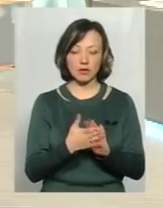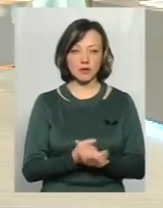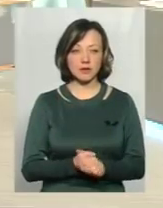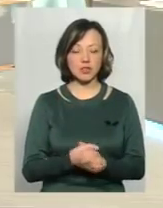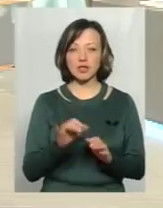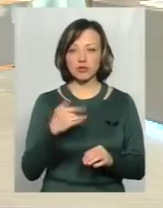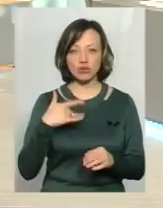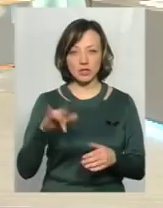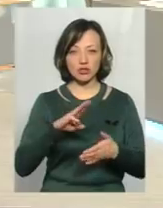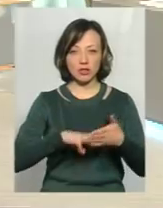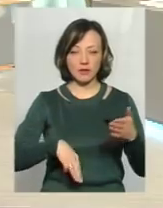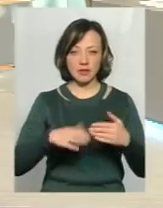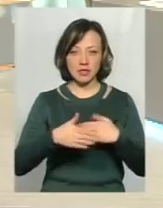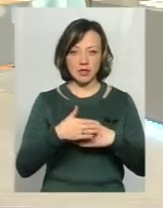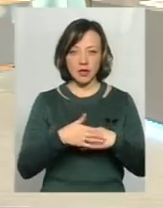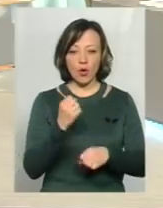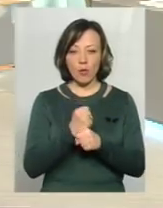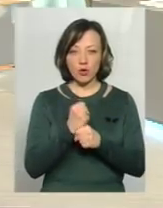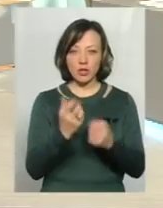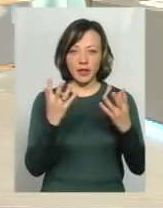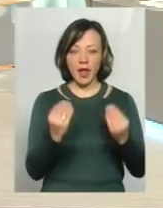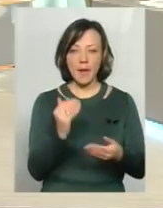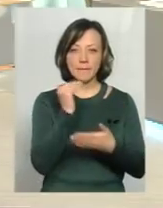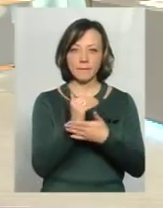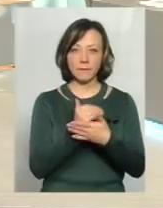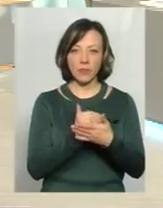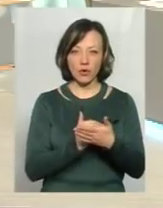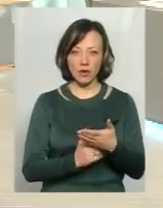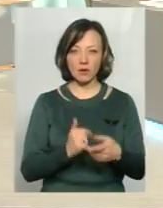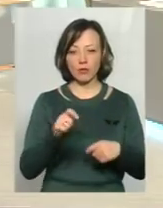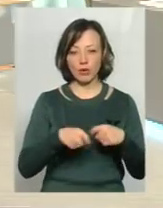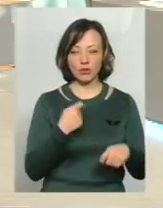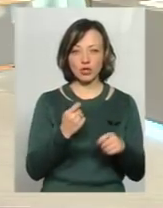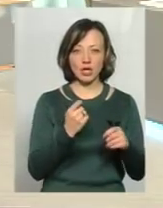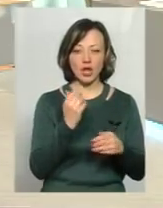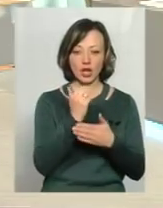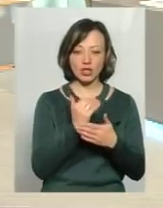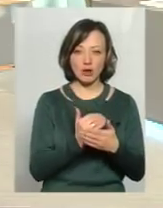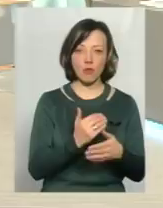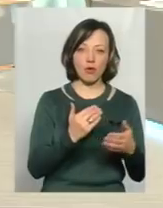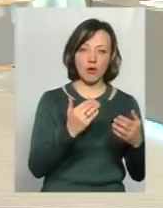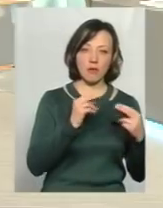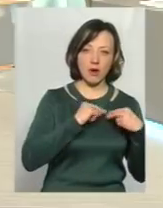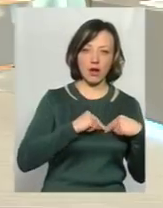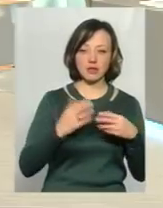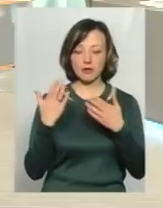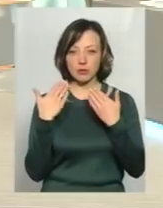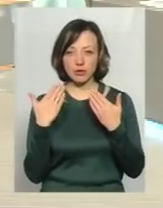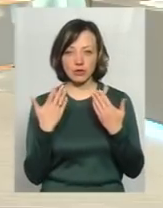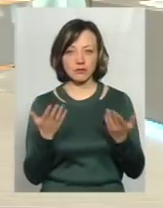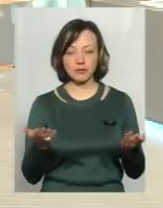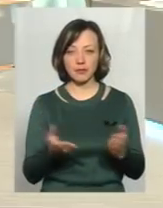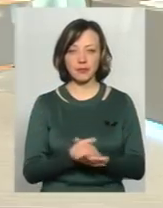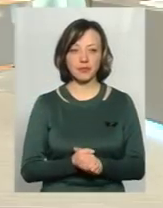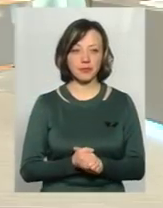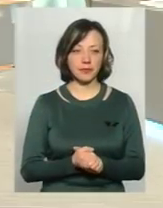санкції. Робочий день по графіку, так, а не так, як нас люди можуть порушувати день і таксувати вночі, що, в принципі,